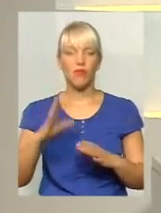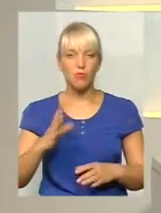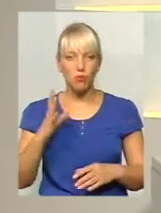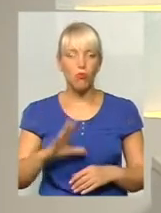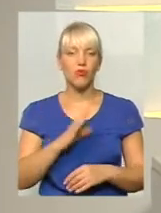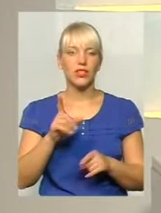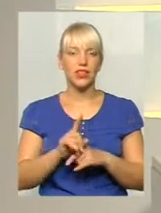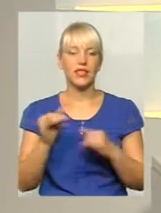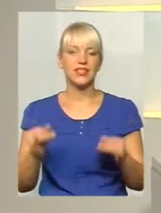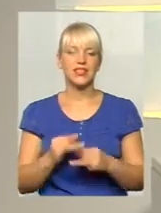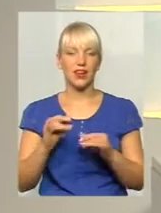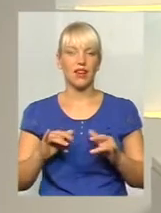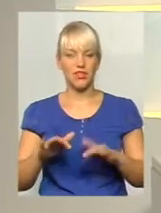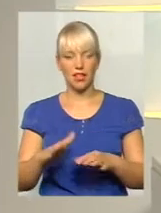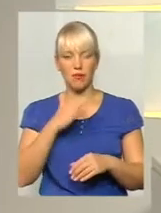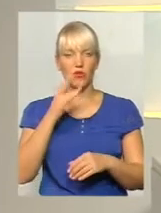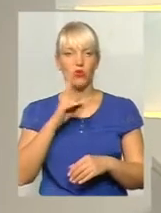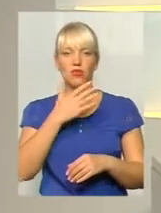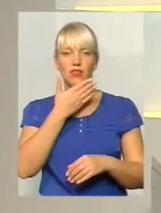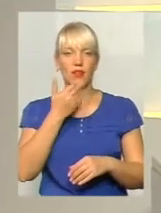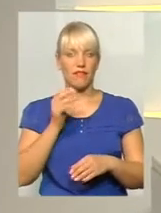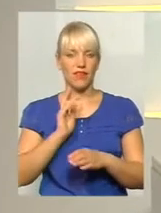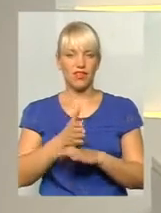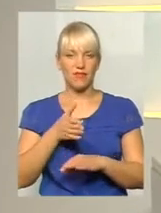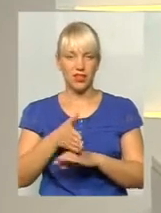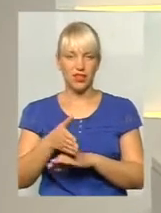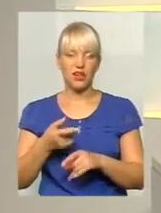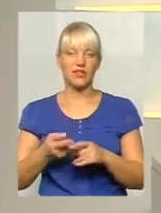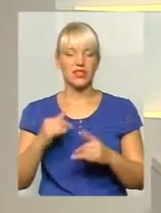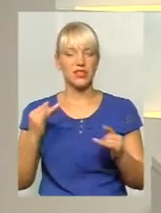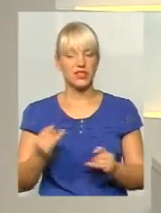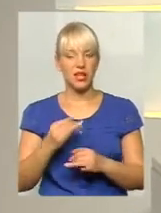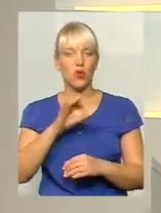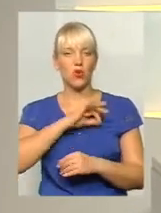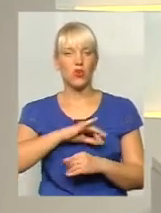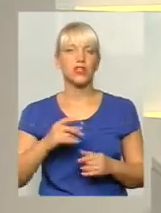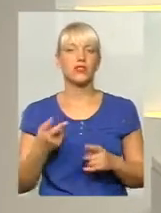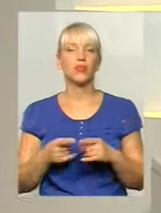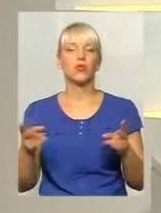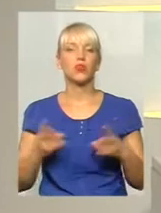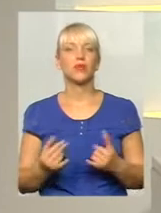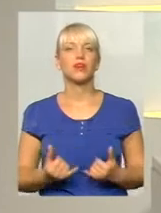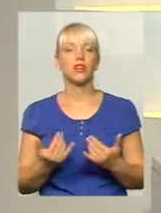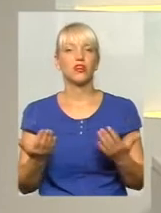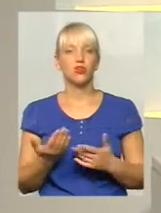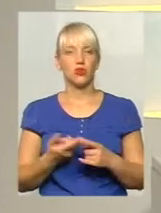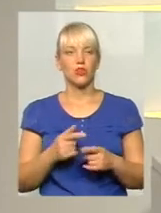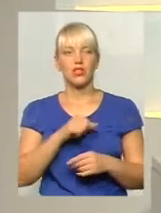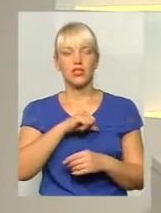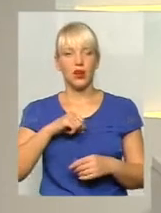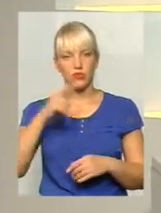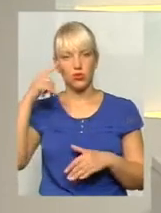багато хто не відвідав. Але він, насправді, цікавий, дуже корисливий, він потрібен, для чого, я думаю, зараз самі